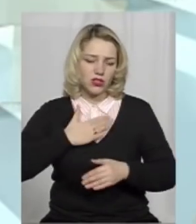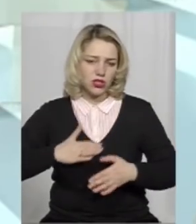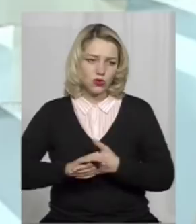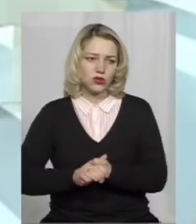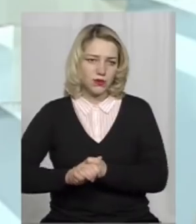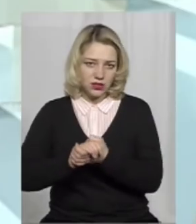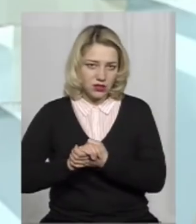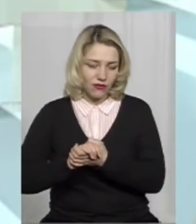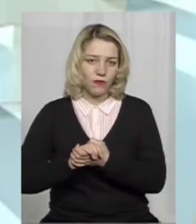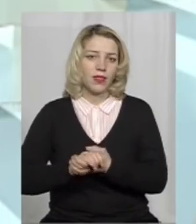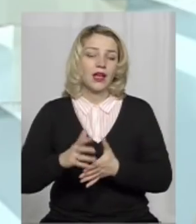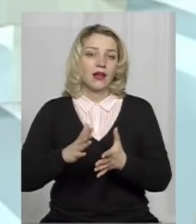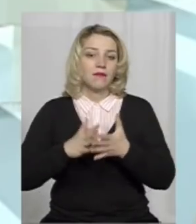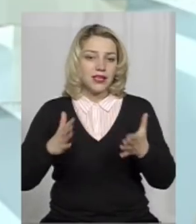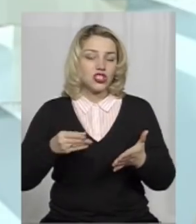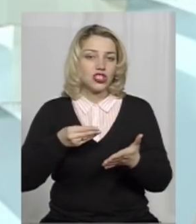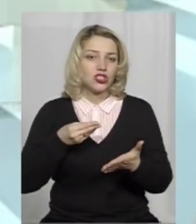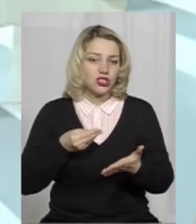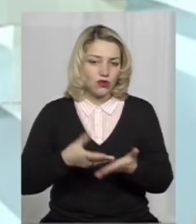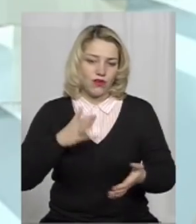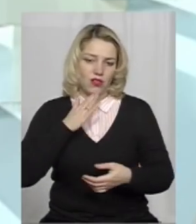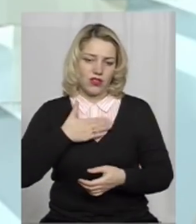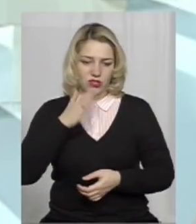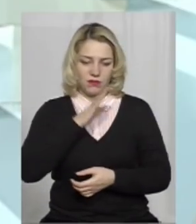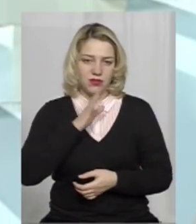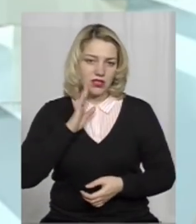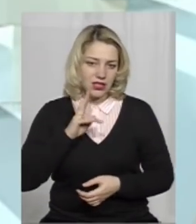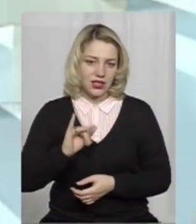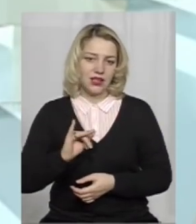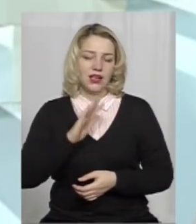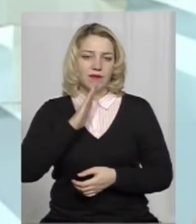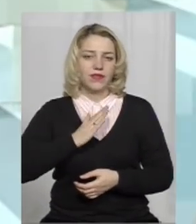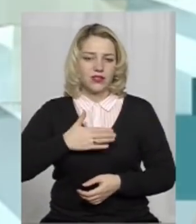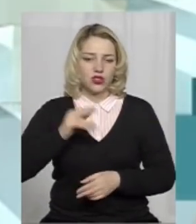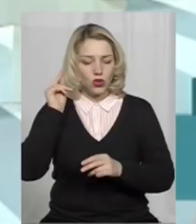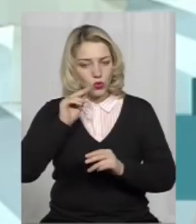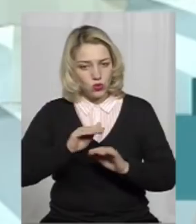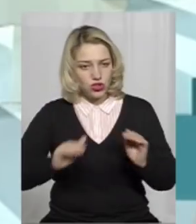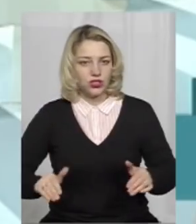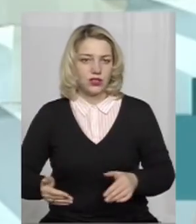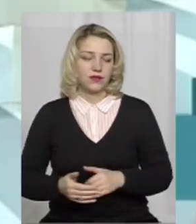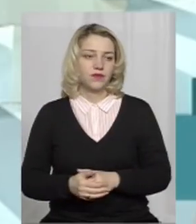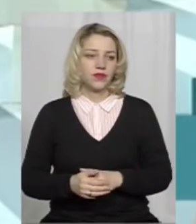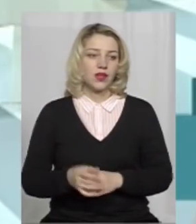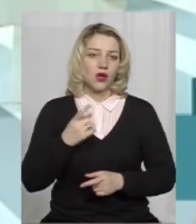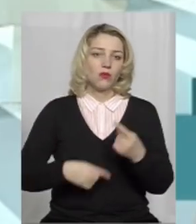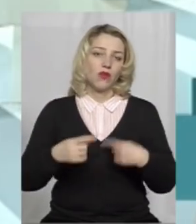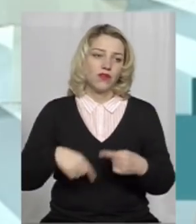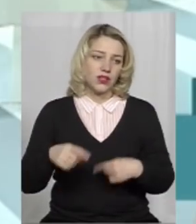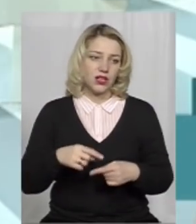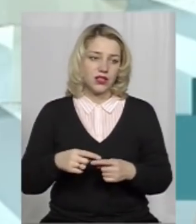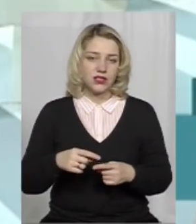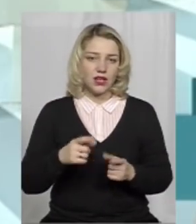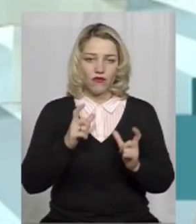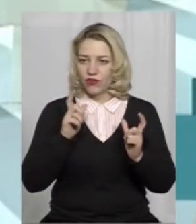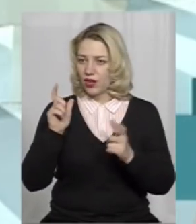більше цінувало, наші батьки, наші учні поверталися в бік